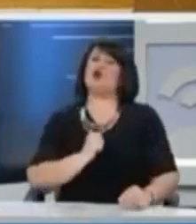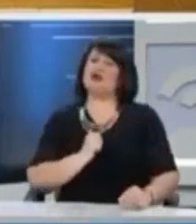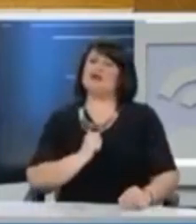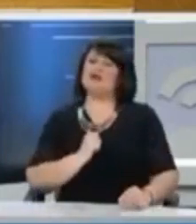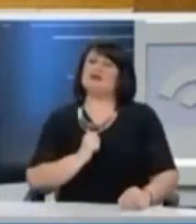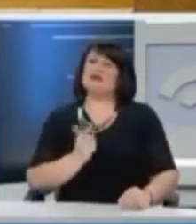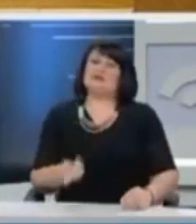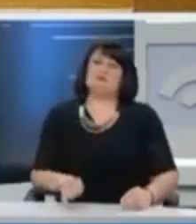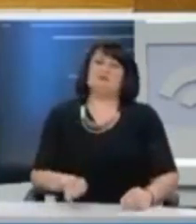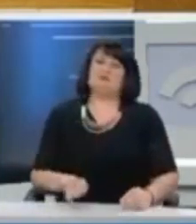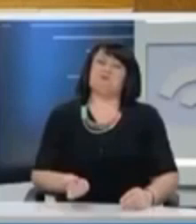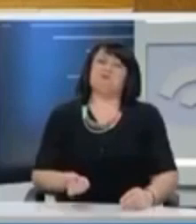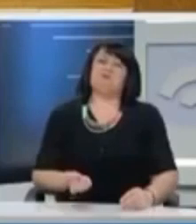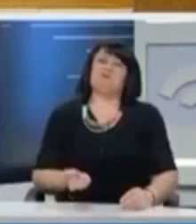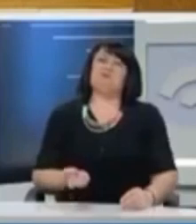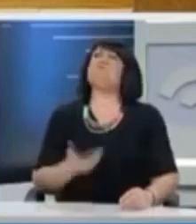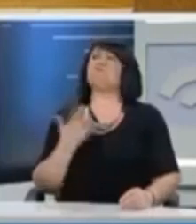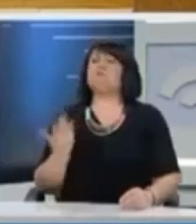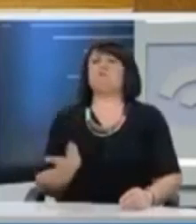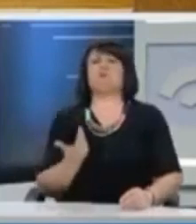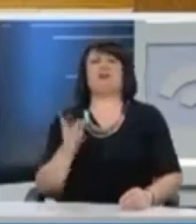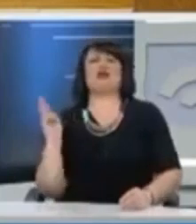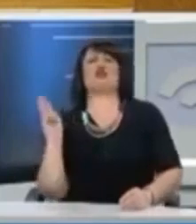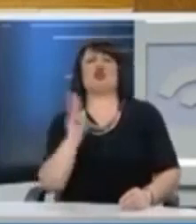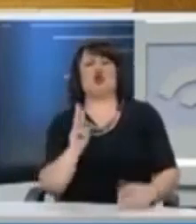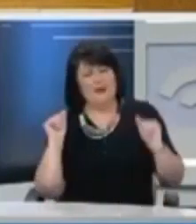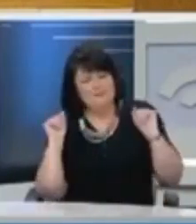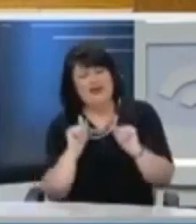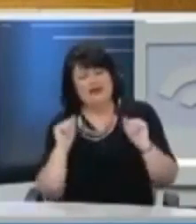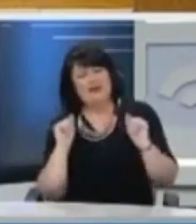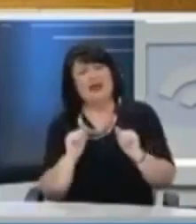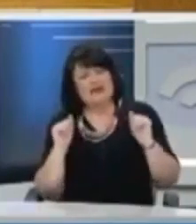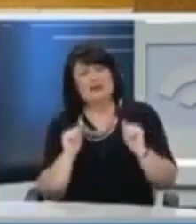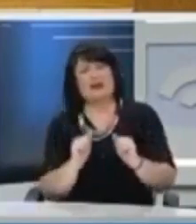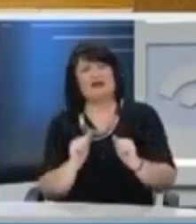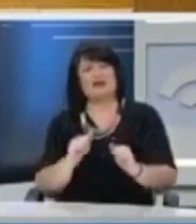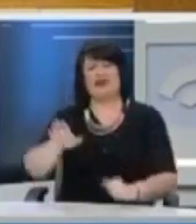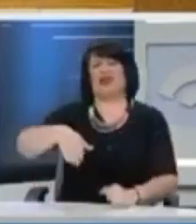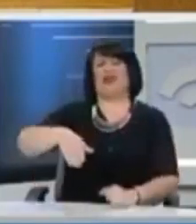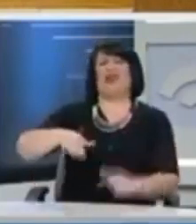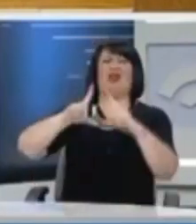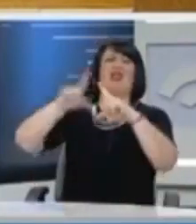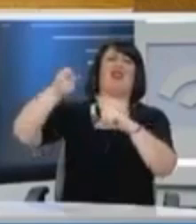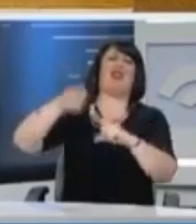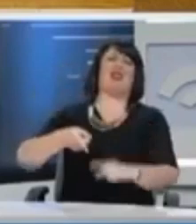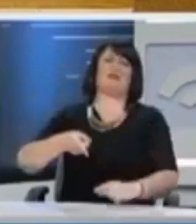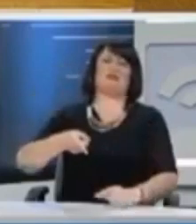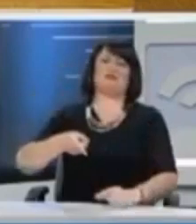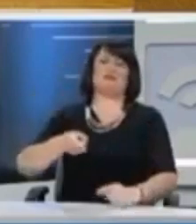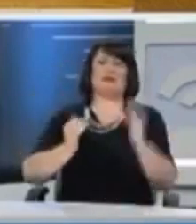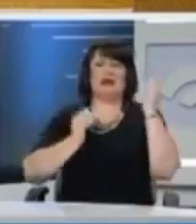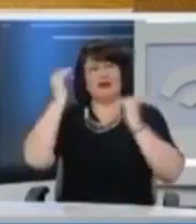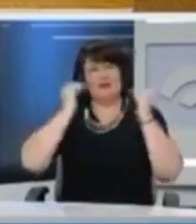υπό την πίεση της Τρόικας. Ήταν ο λόγος για την απαξίωση της ΔΕΗ. Αλλά θα